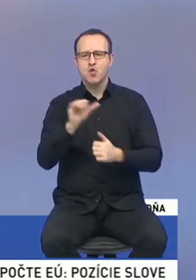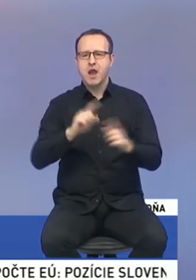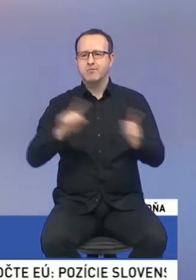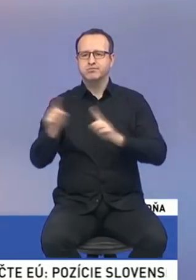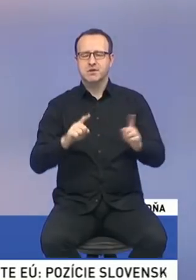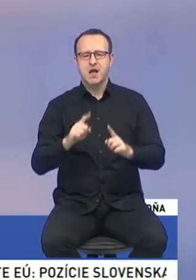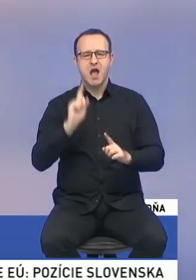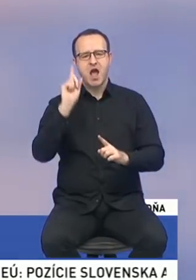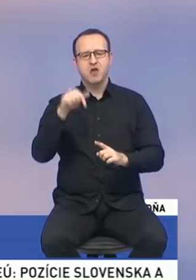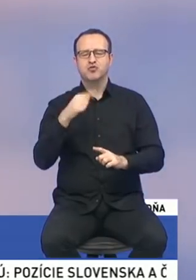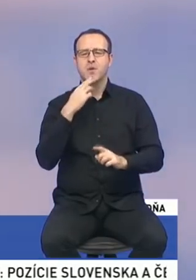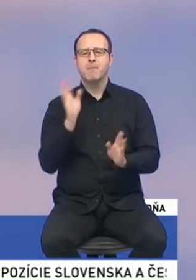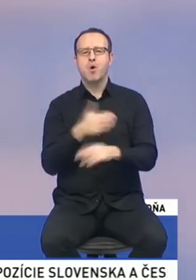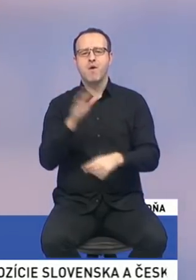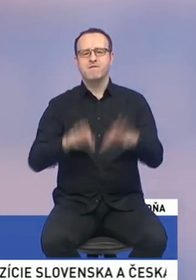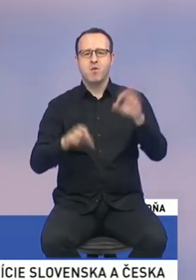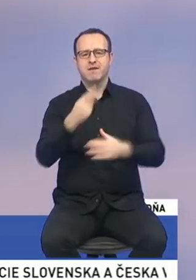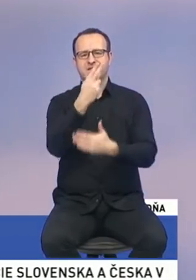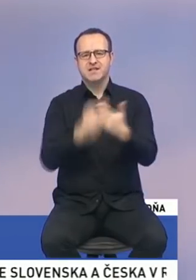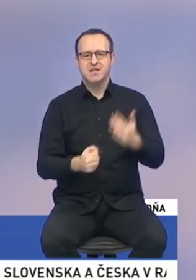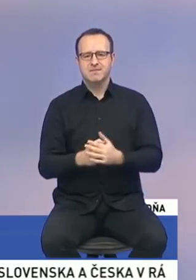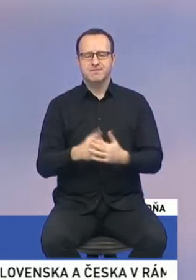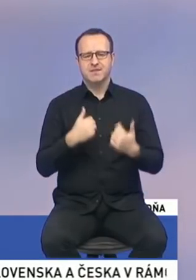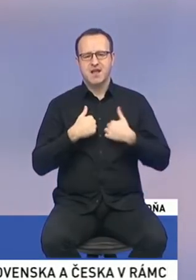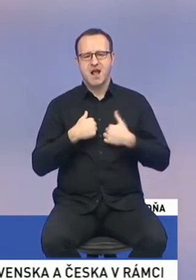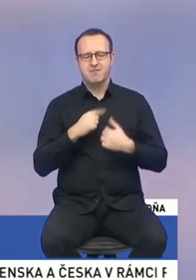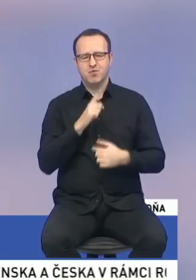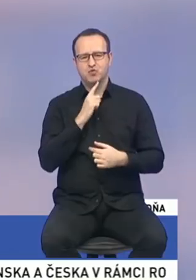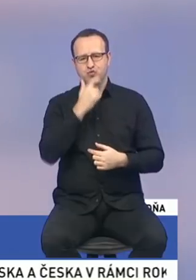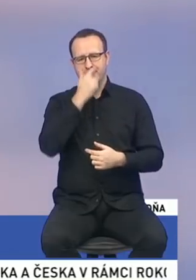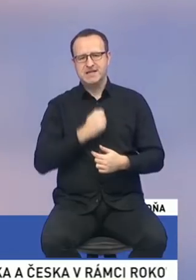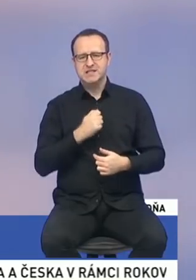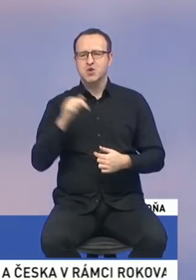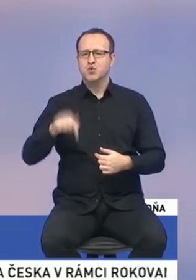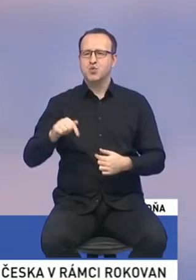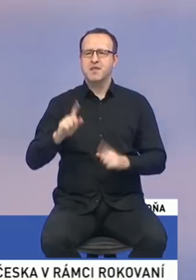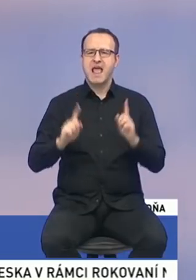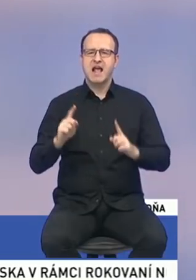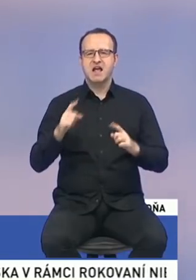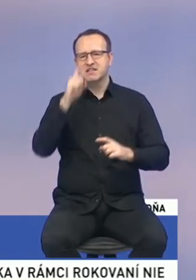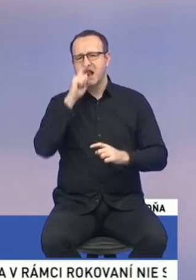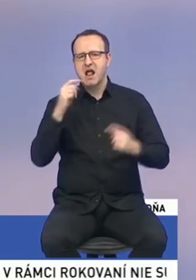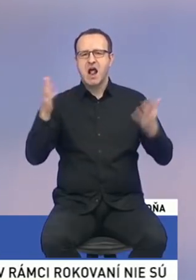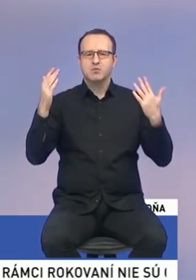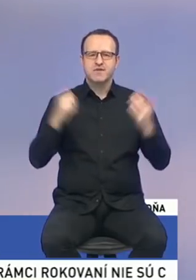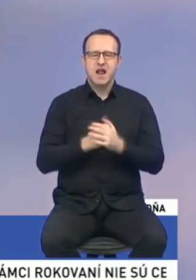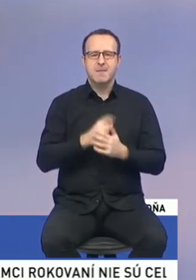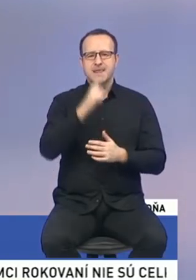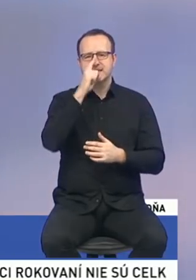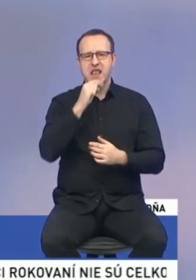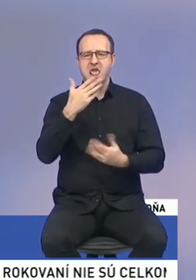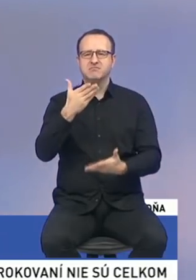Až potom mňa len troška brzia túto slova, pani poslankyne, že je tu nejaký puch a nejaká atmosféra niečoho, čo sa nedarobilo.